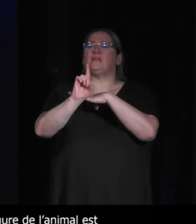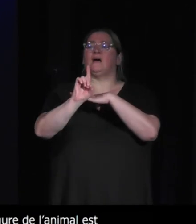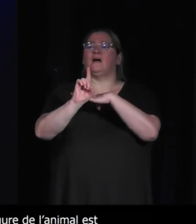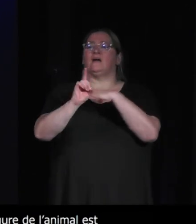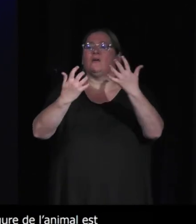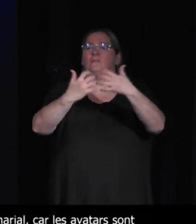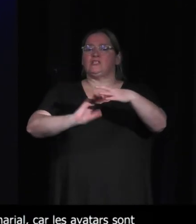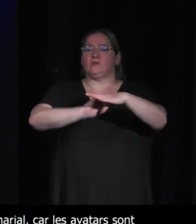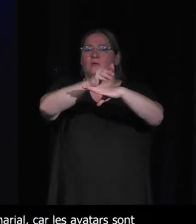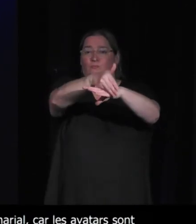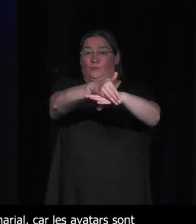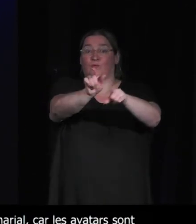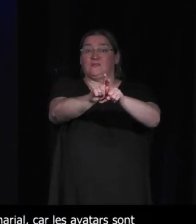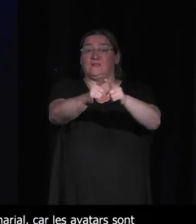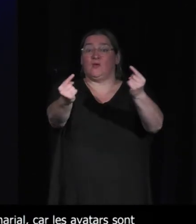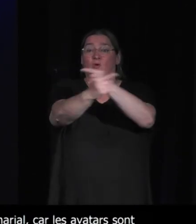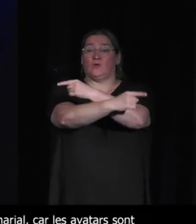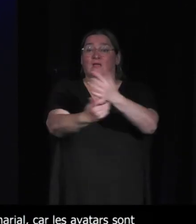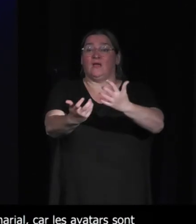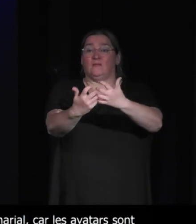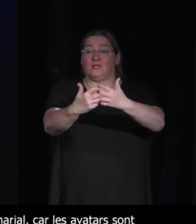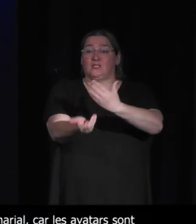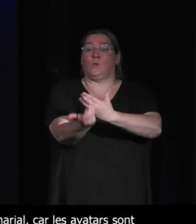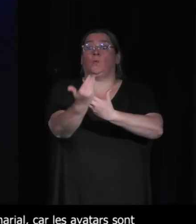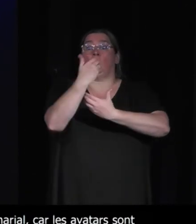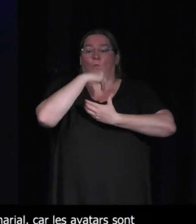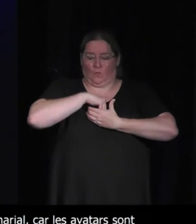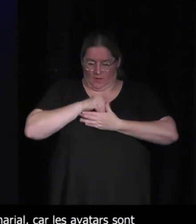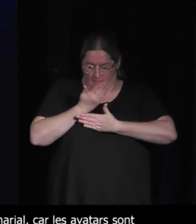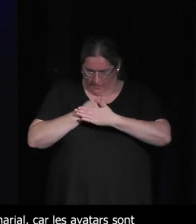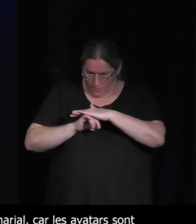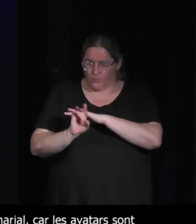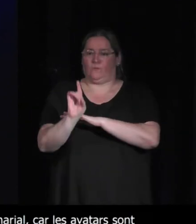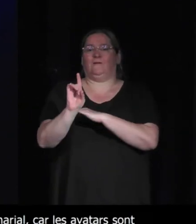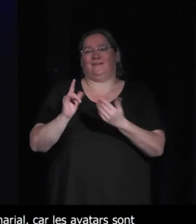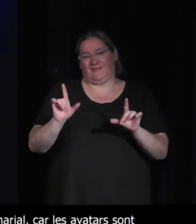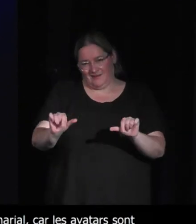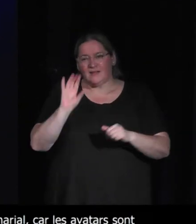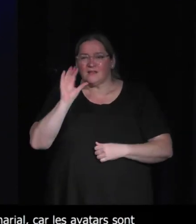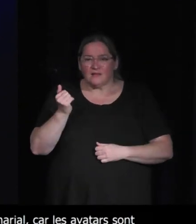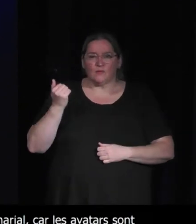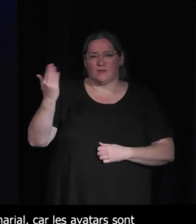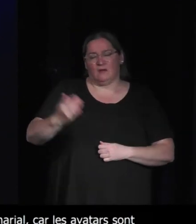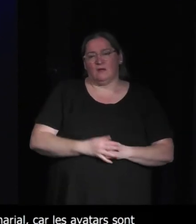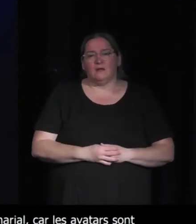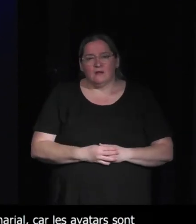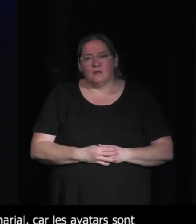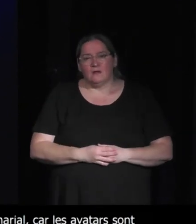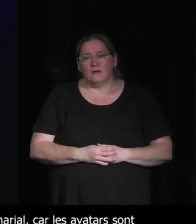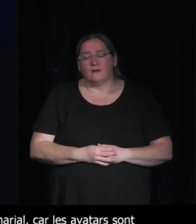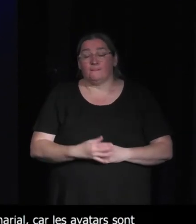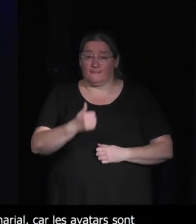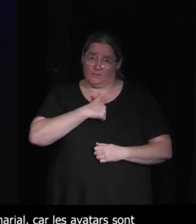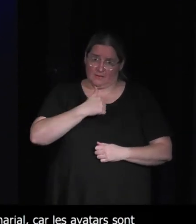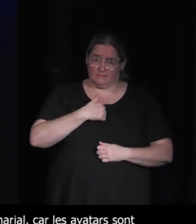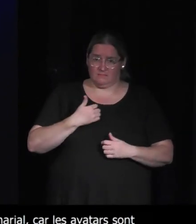nous aussi les machines sont rentrées en nous grâce à l'intériorisation des fonctions propres à chaque type d'avatar et donc moi